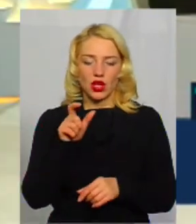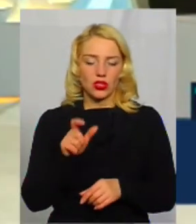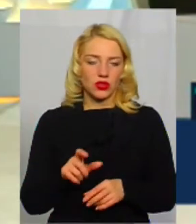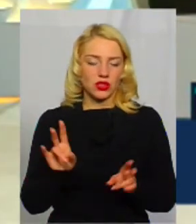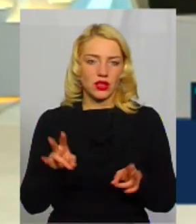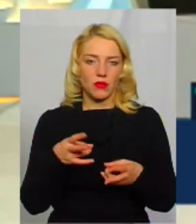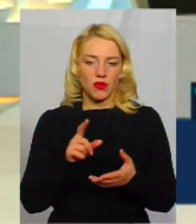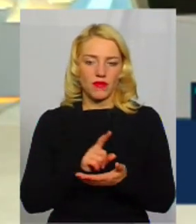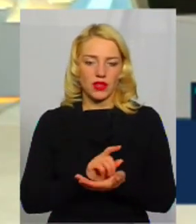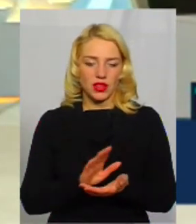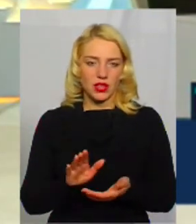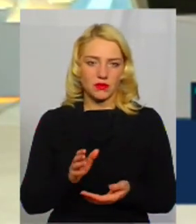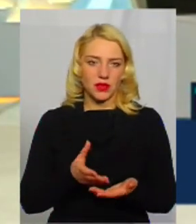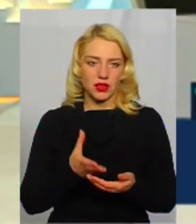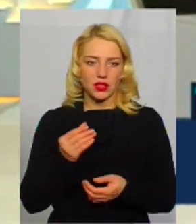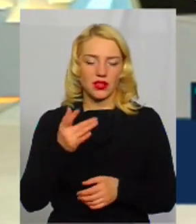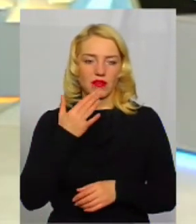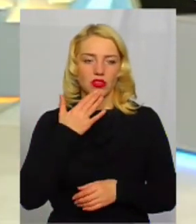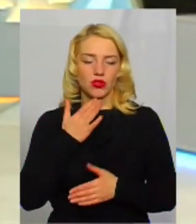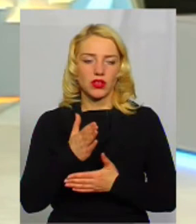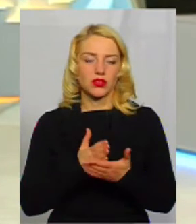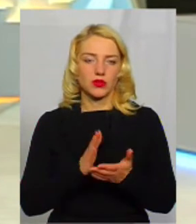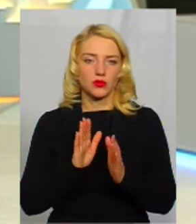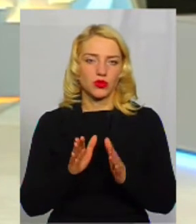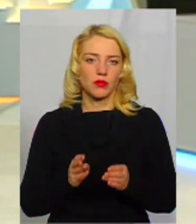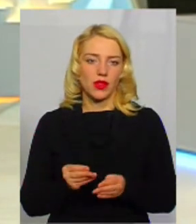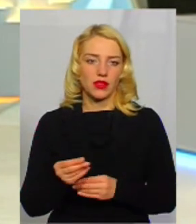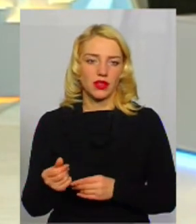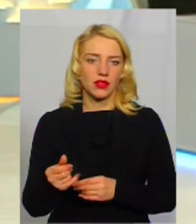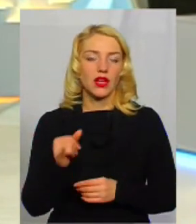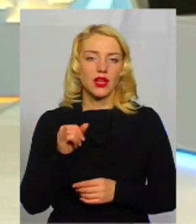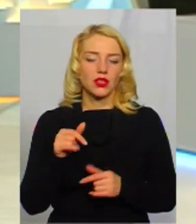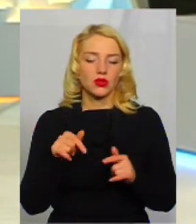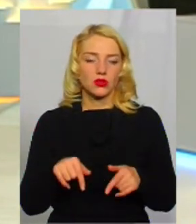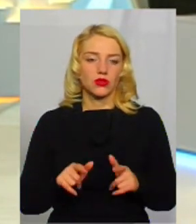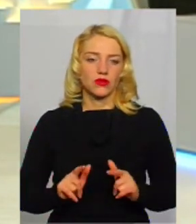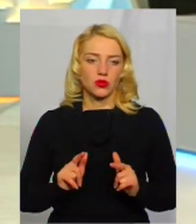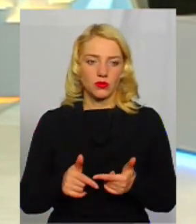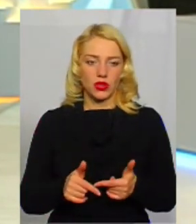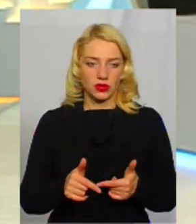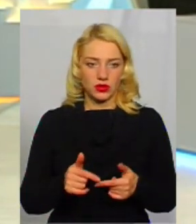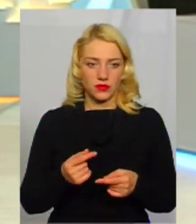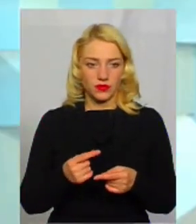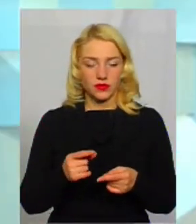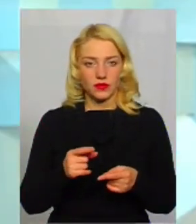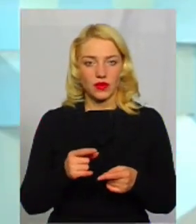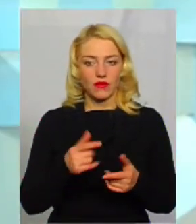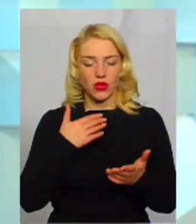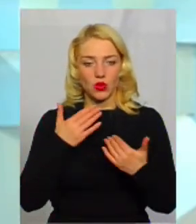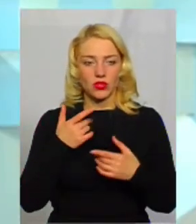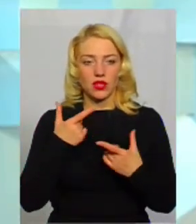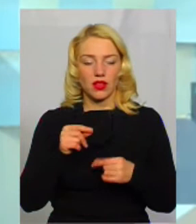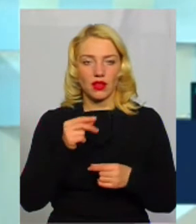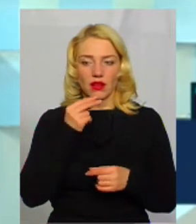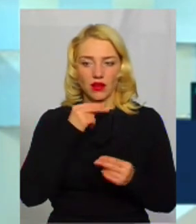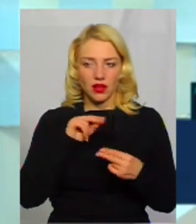а Національна служба здоров Національна служба повинна платити. Тут вступають такі ринкові відносини. Де кращий